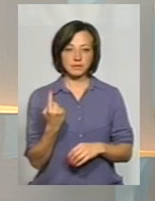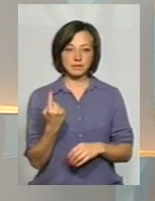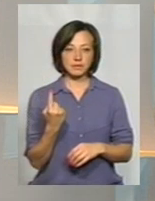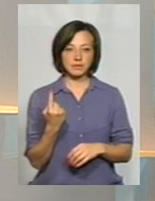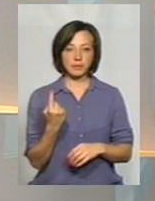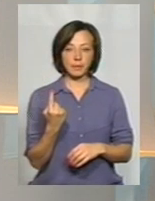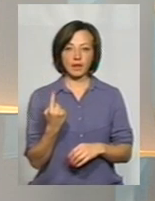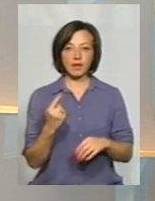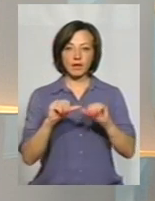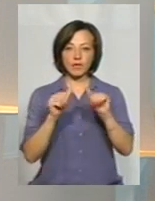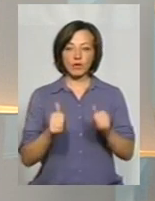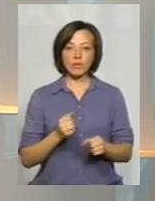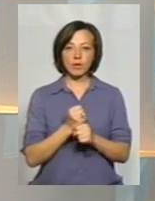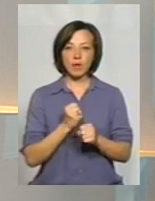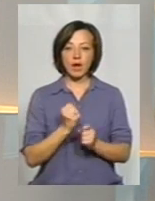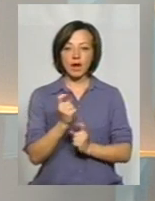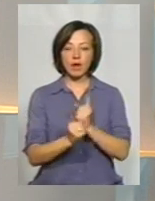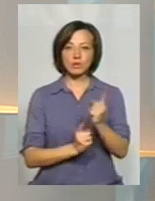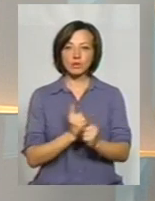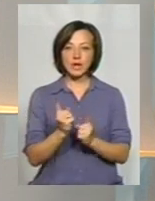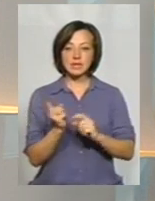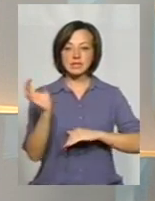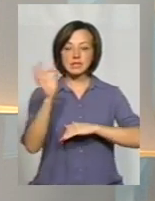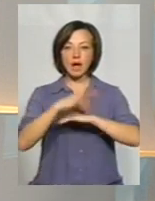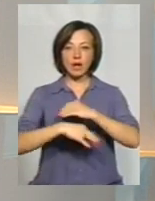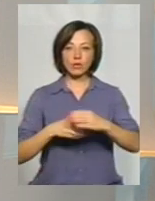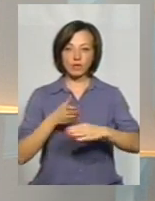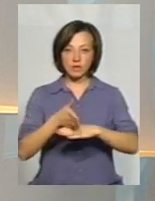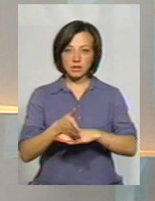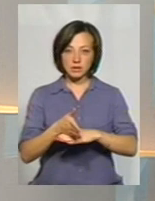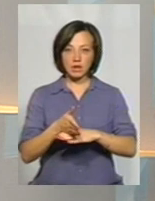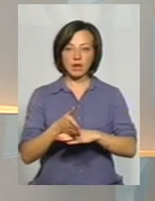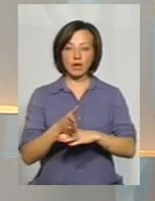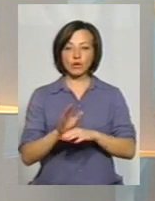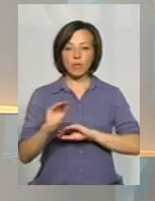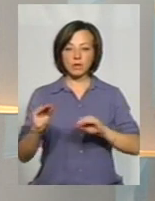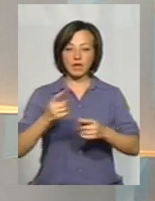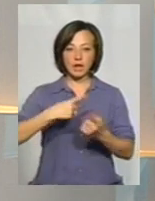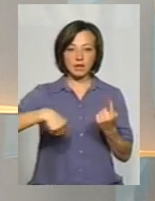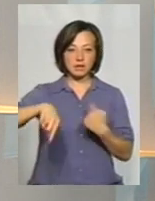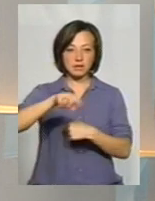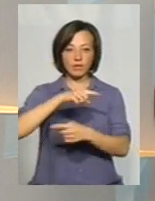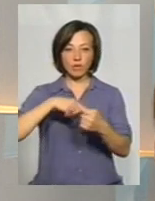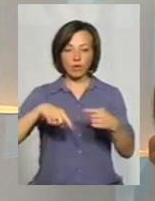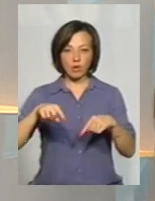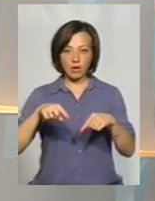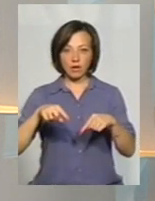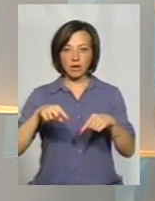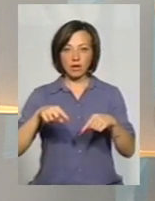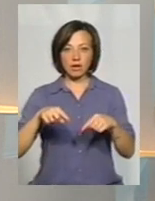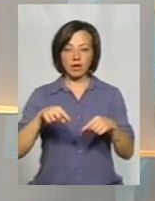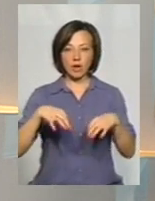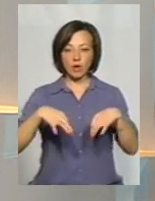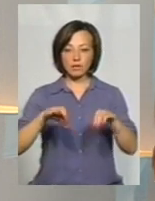робіт, це реконструкція західного під'їста, злаштування кільцевої розв'язки, де